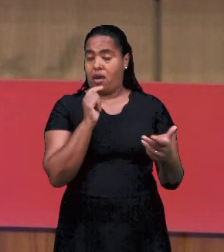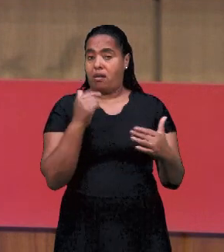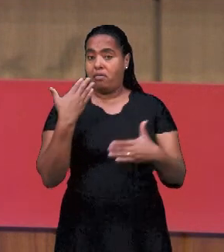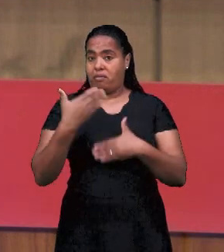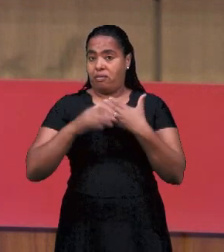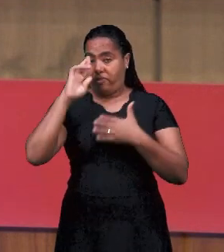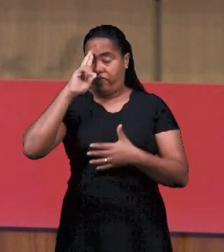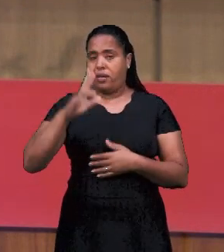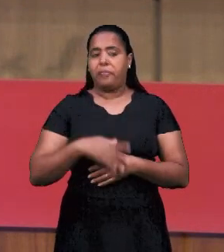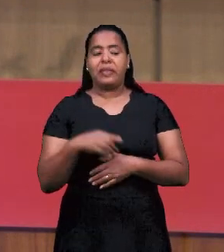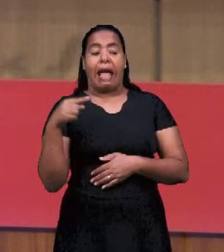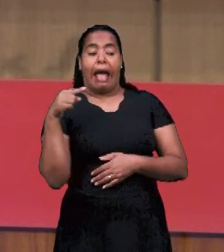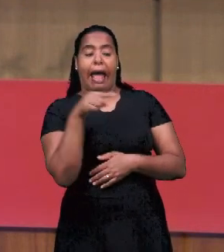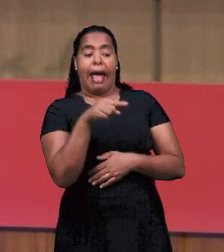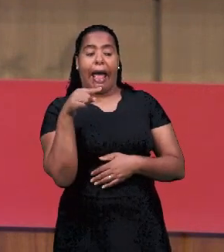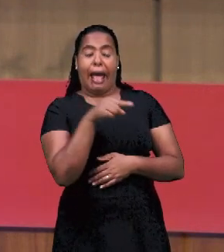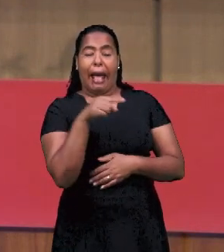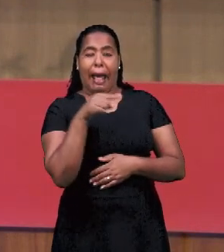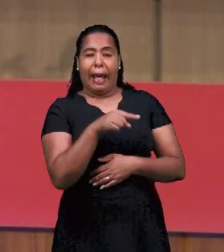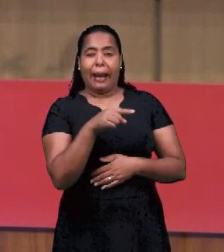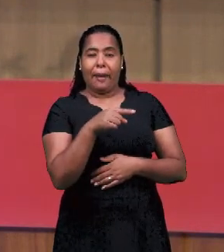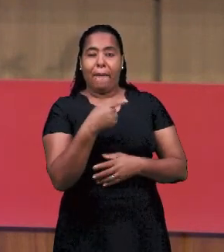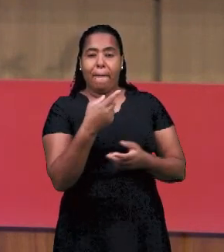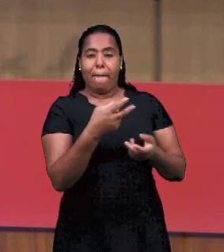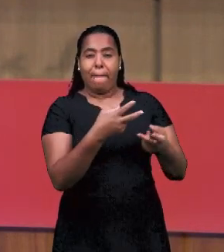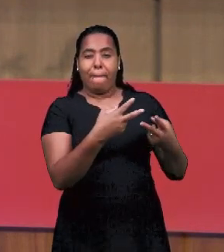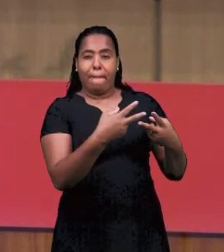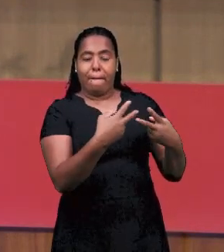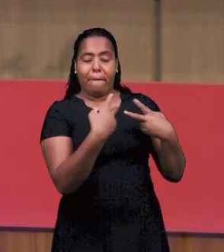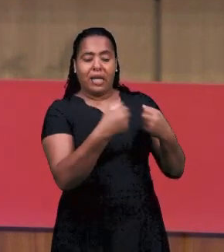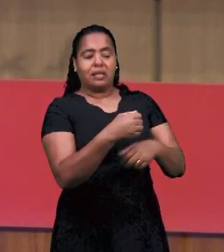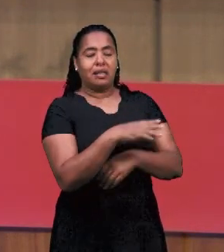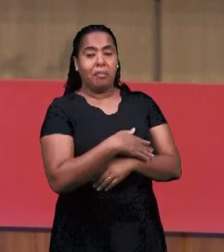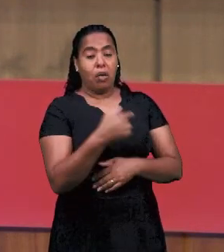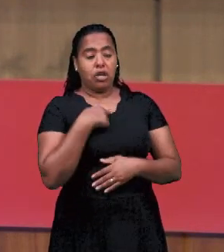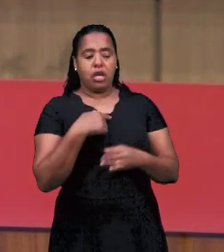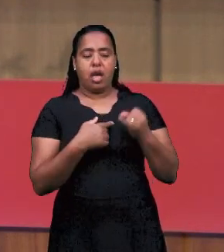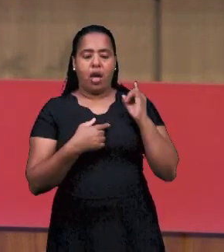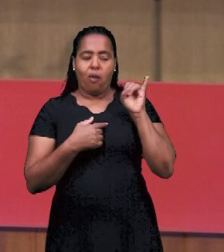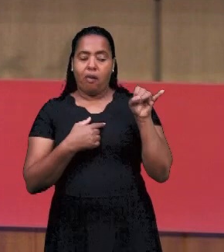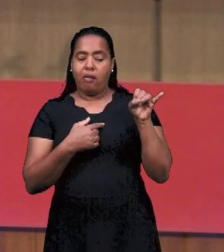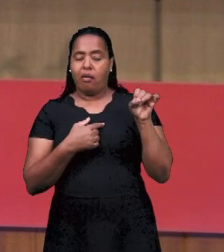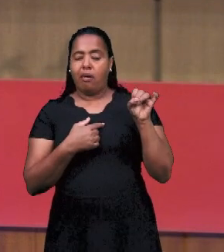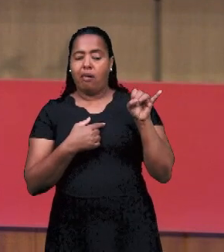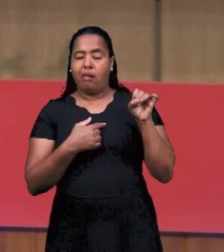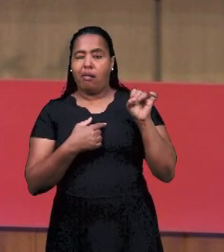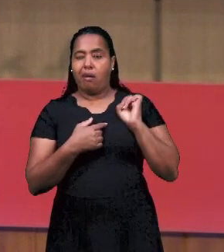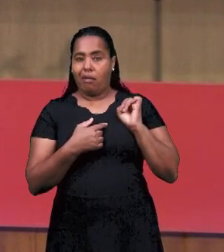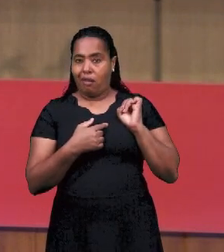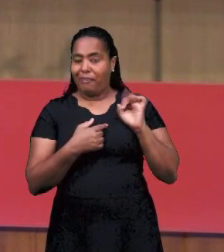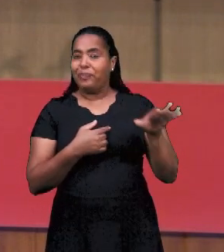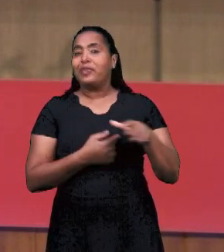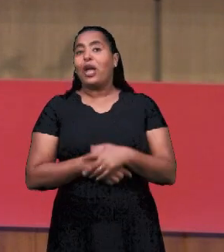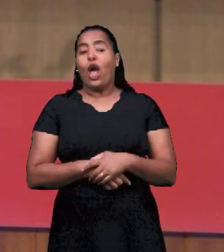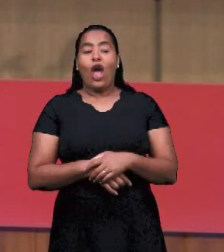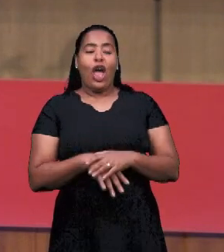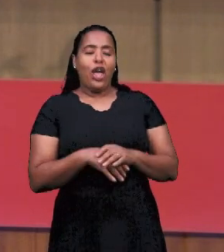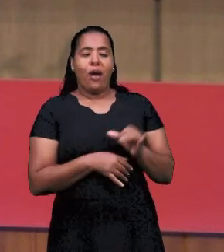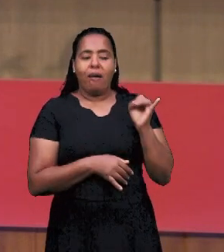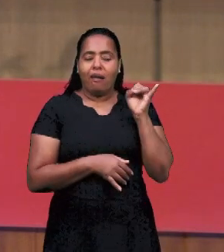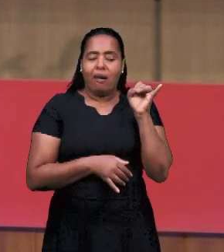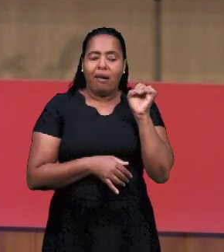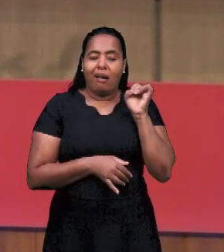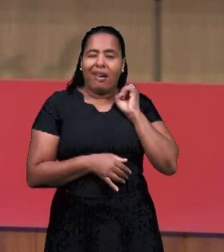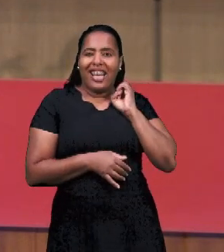И я из мира был. Я приходил заниматься. Она заметила, что я заинтересовался ею.